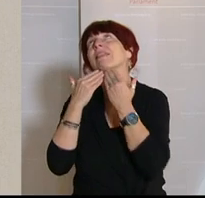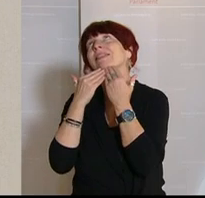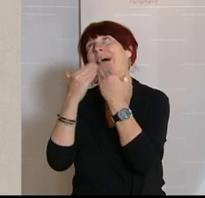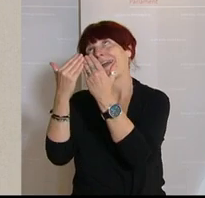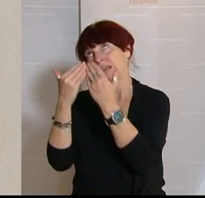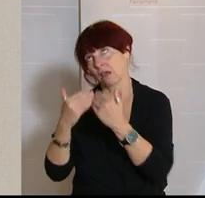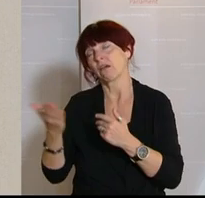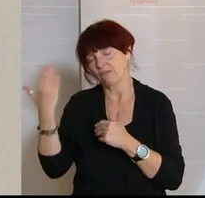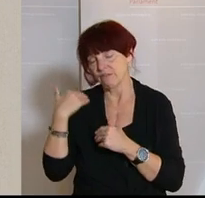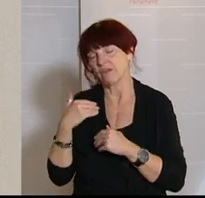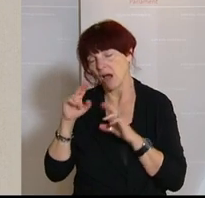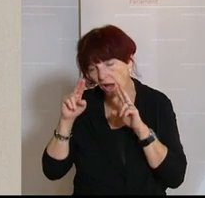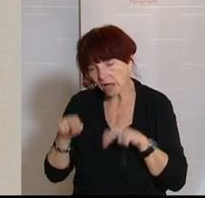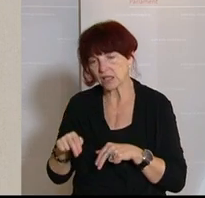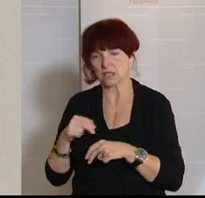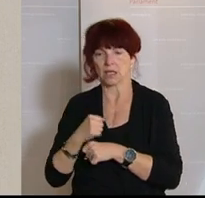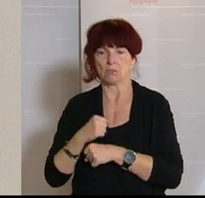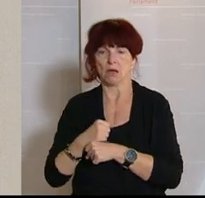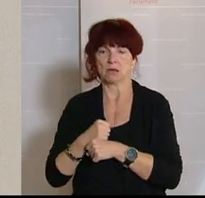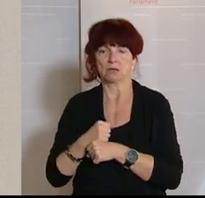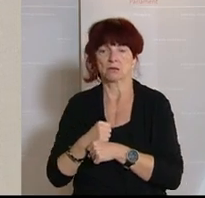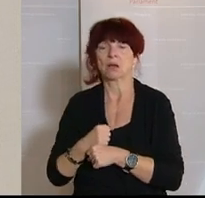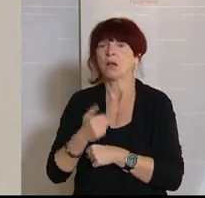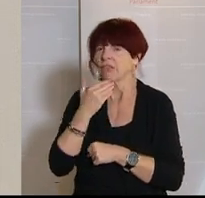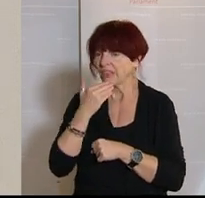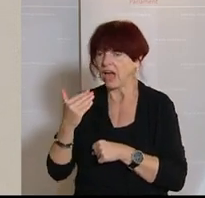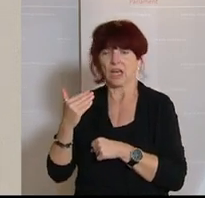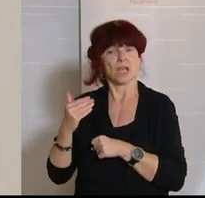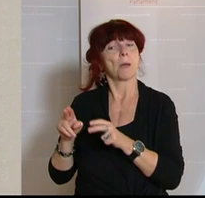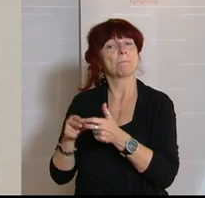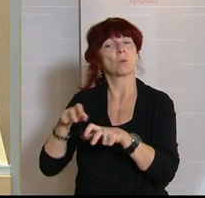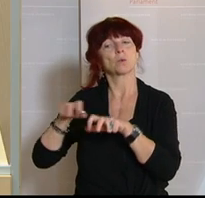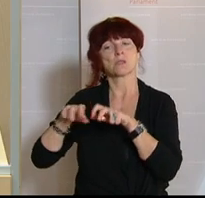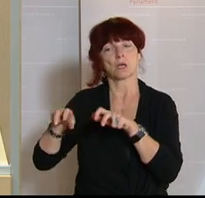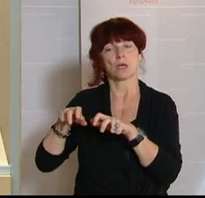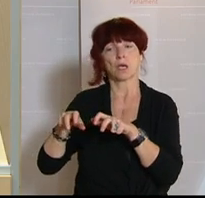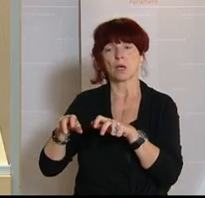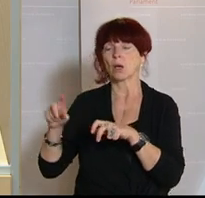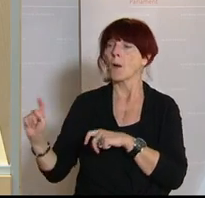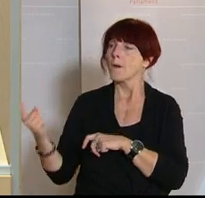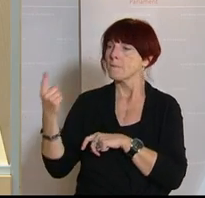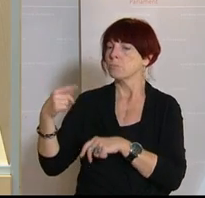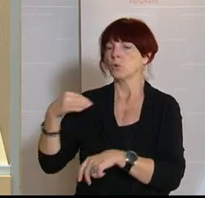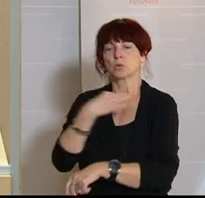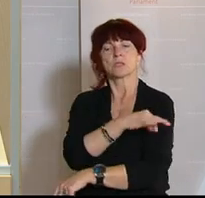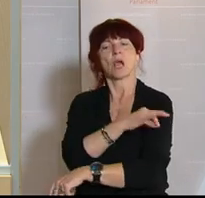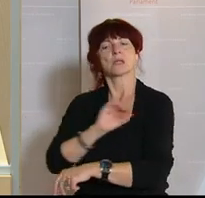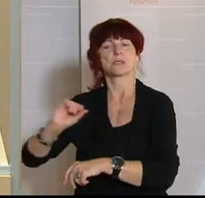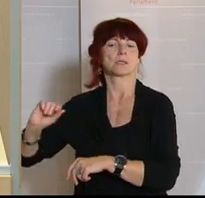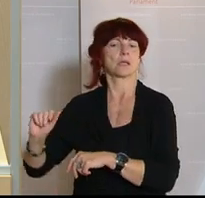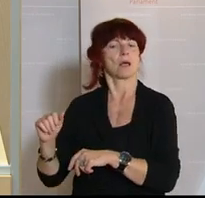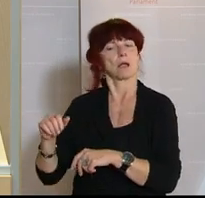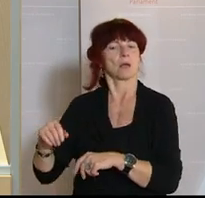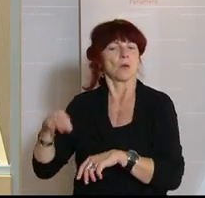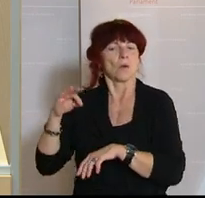gesetzt haben. Wir das Danke an unsere Bundesregierung, allen voran unseren Bundeskanzler Sebastian Kurz, der